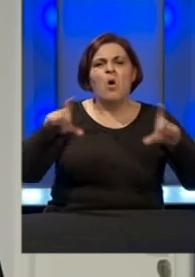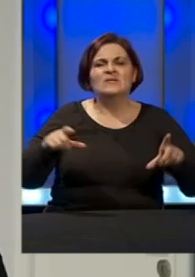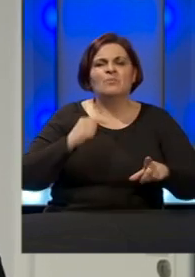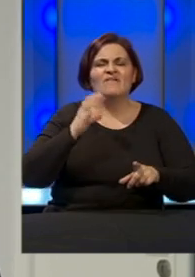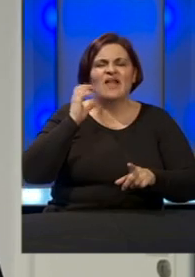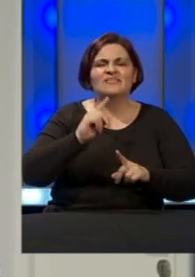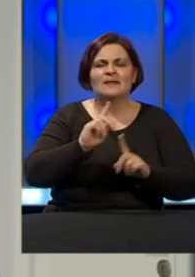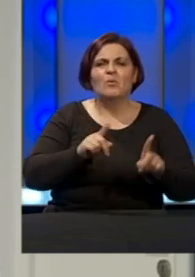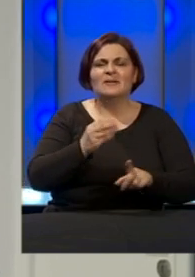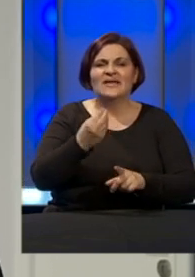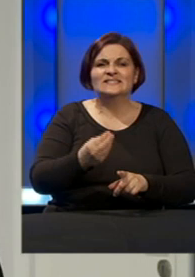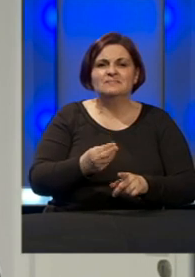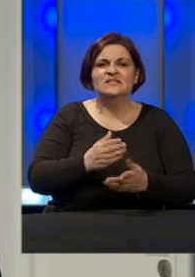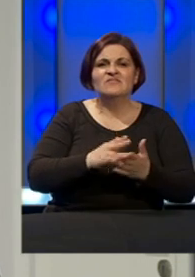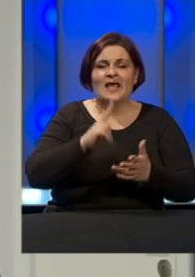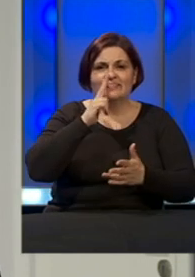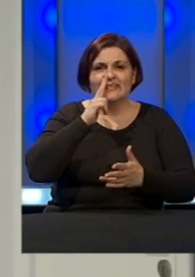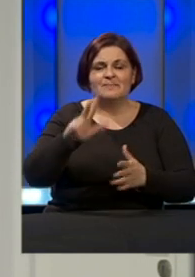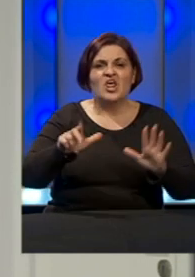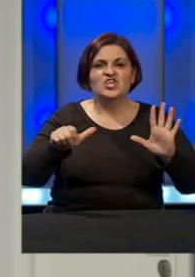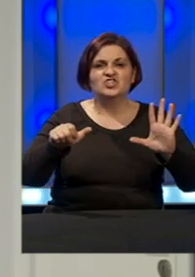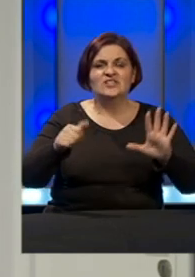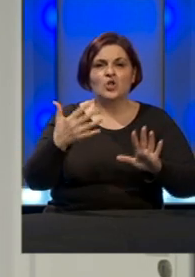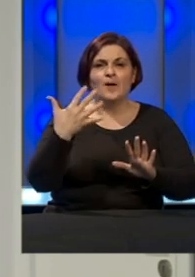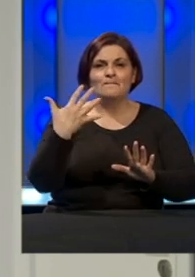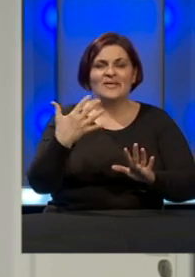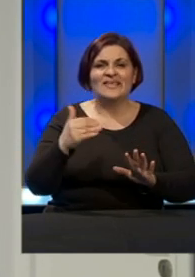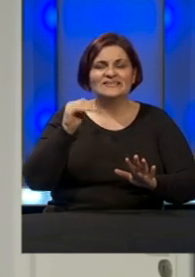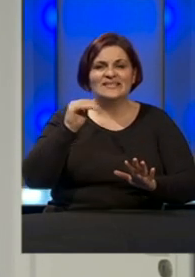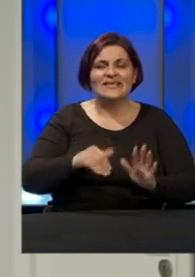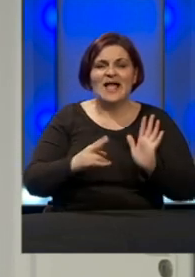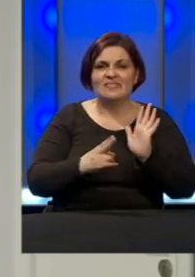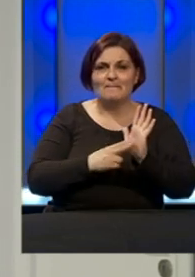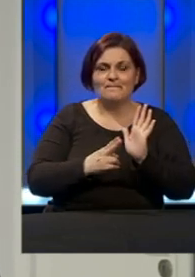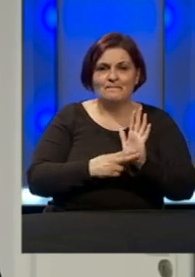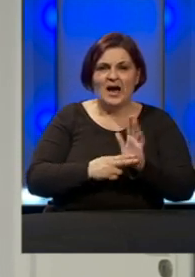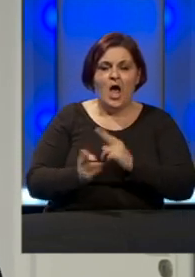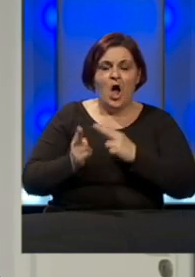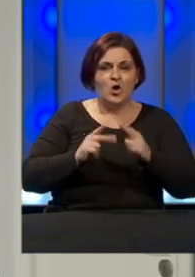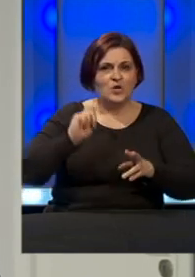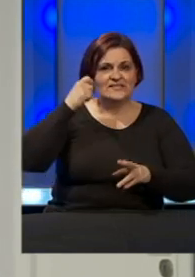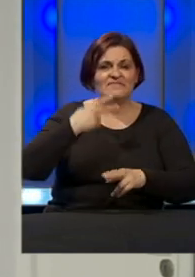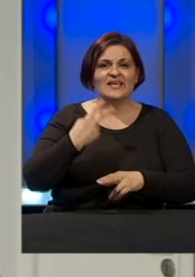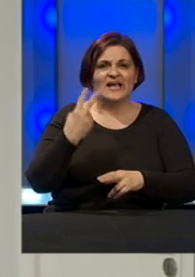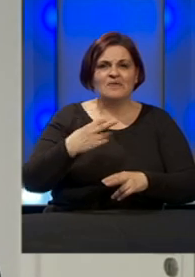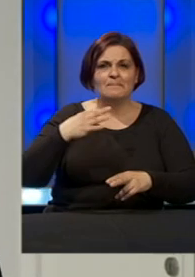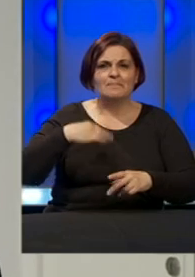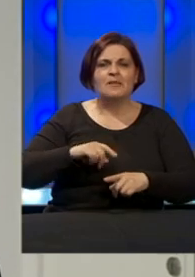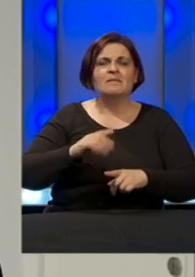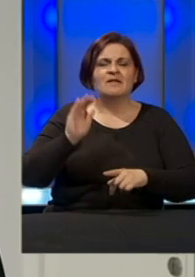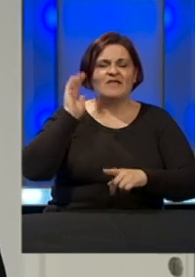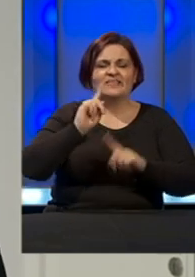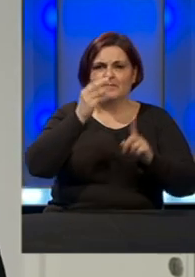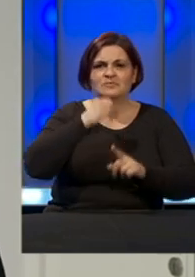vlada Republike Srpske izvojila 3.650.000 maraka. Gost dnevnika 2 je premijer Republike